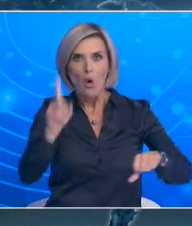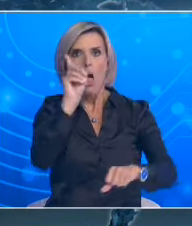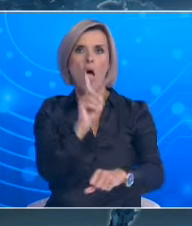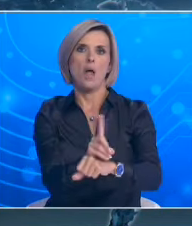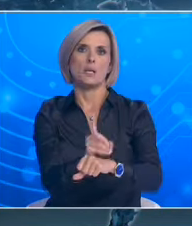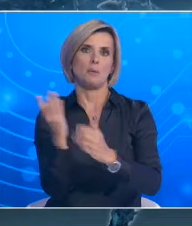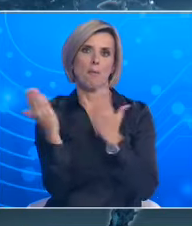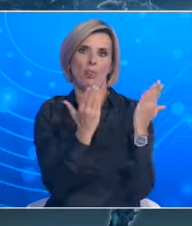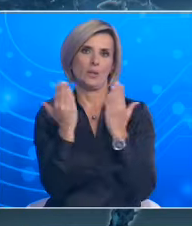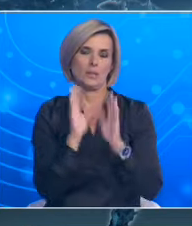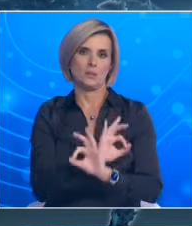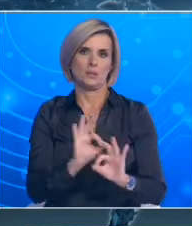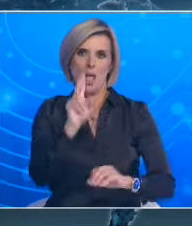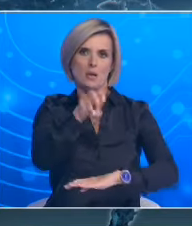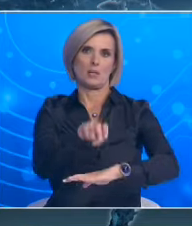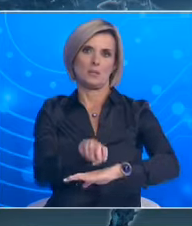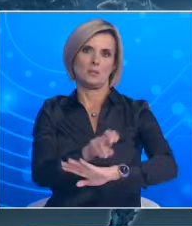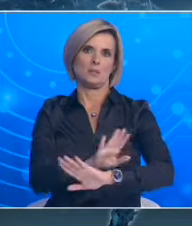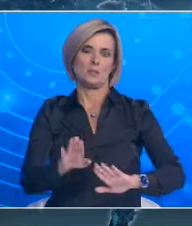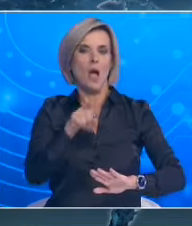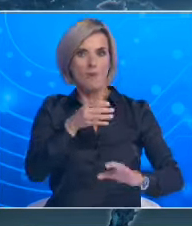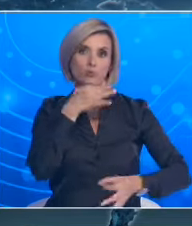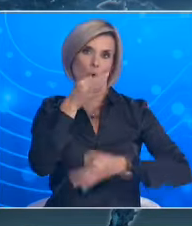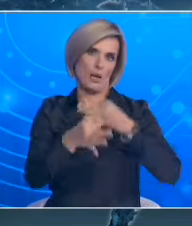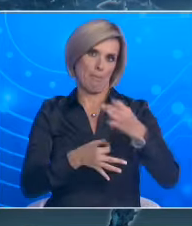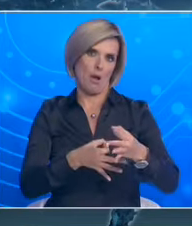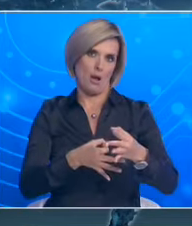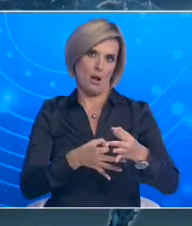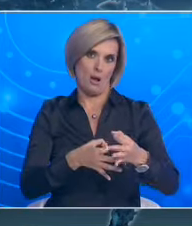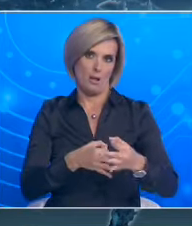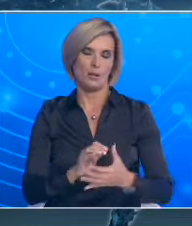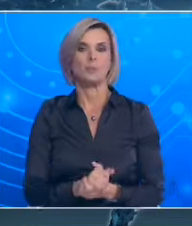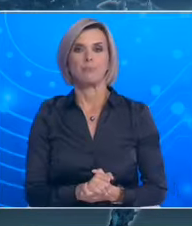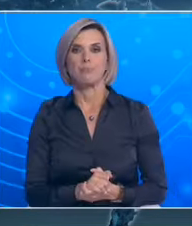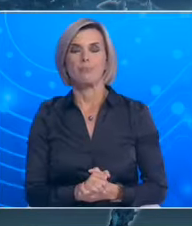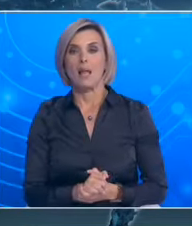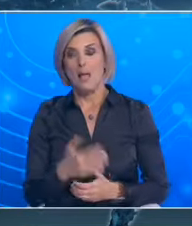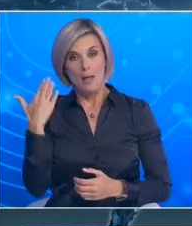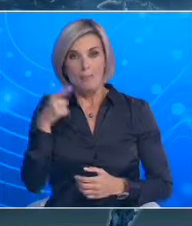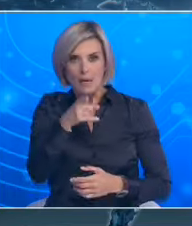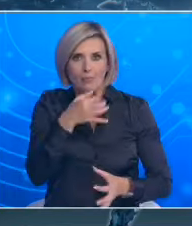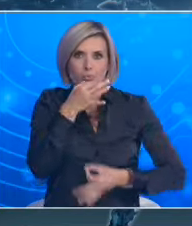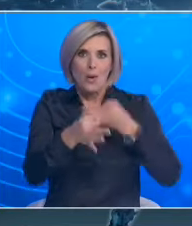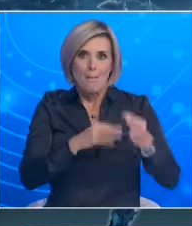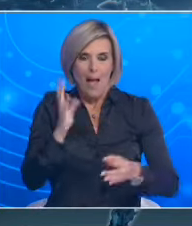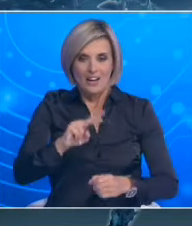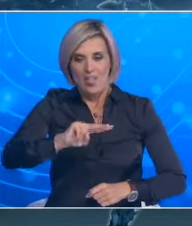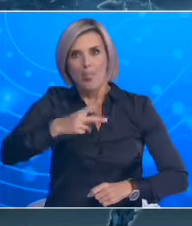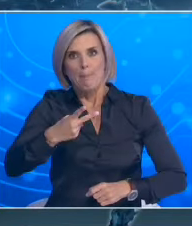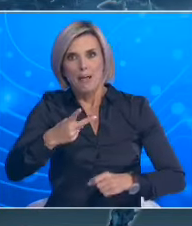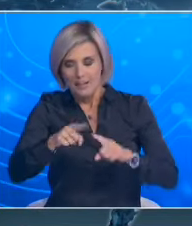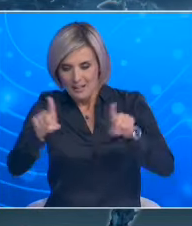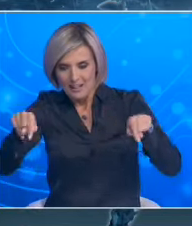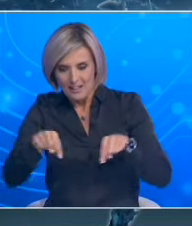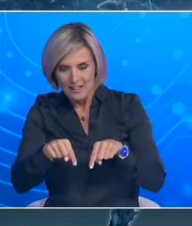Ναι αυτό εξηγώ ότι διπλασιάζοντας τις αίθουσες αυτό που γίνεται δεν